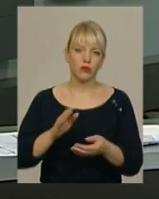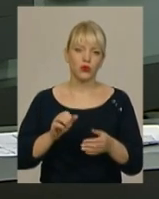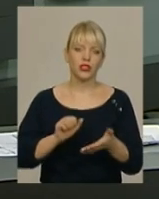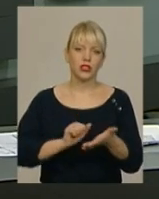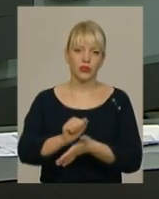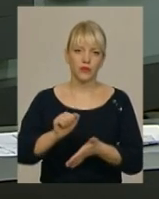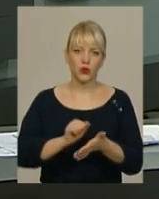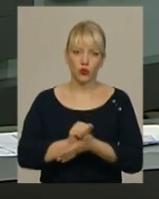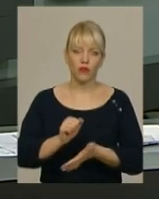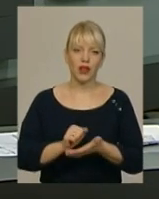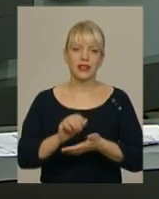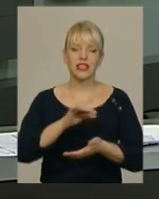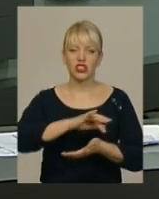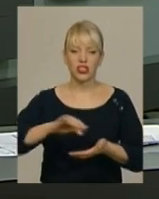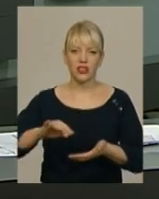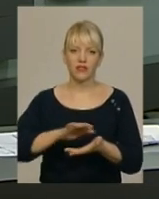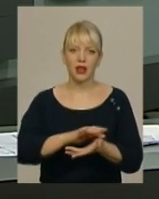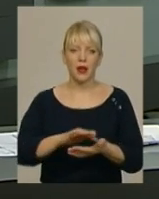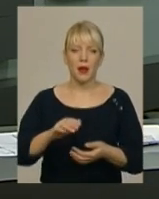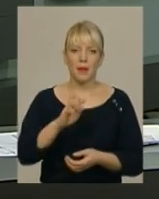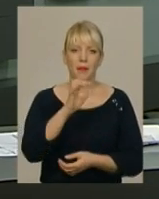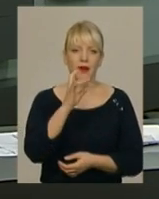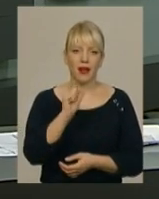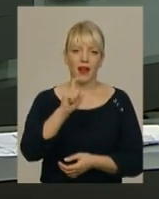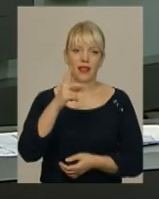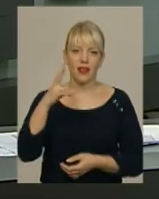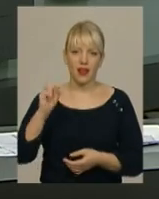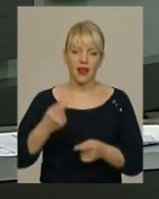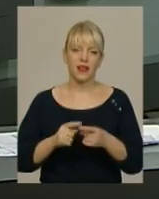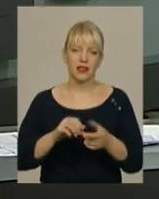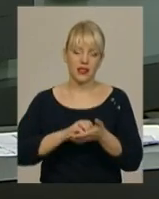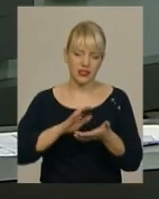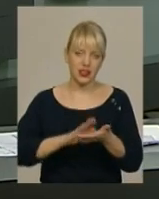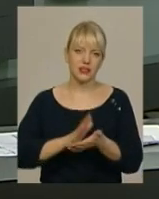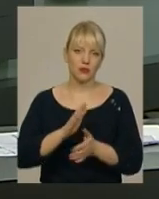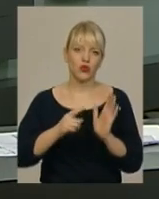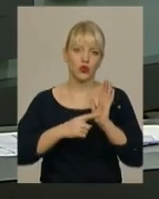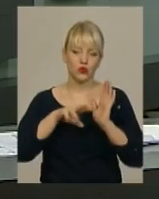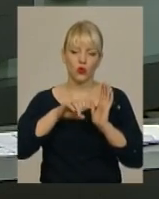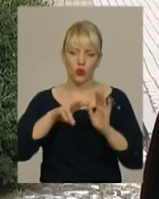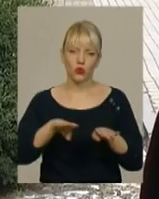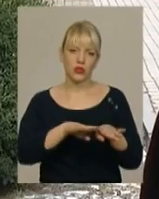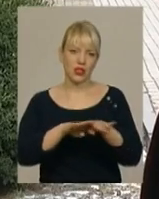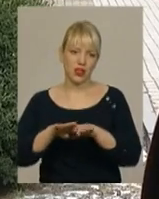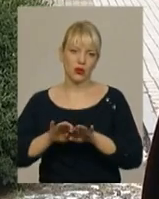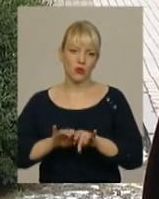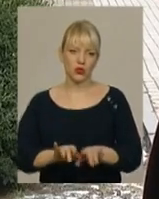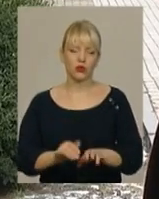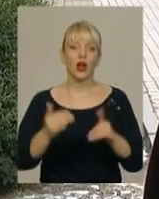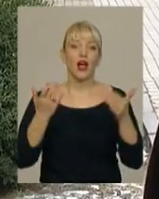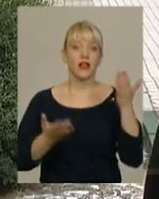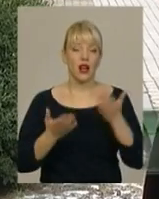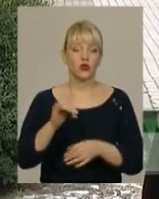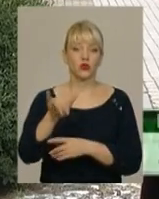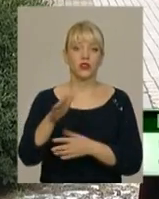Реєстрація на участь у ЗНО таких осіб відбуватиметься також 6 лютого за стандартною процедурою. Якщо в